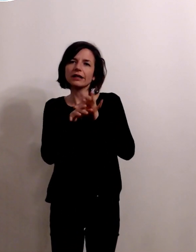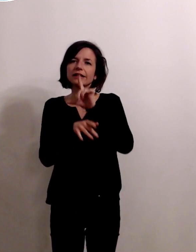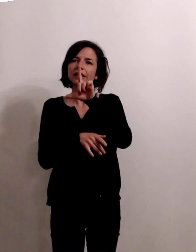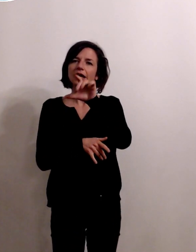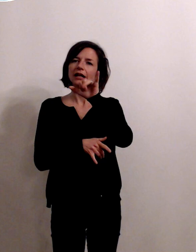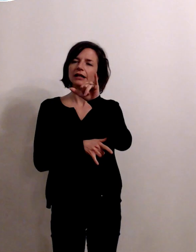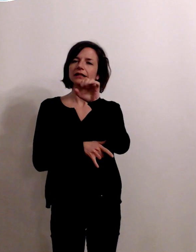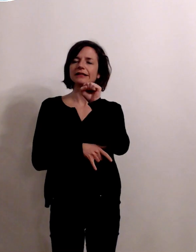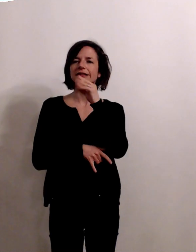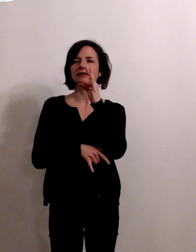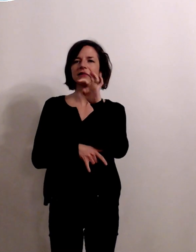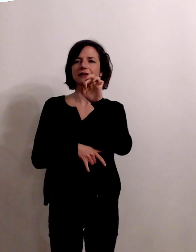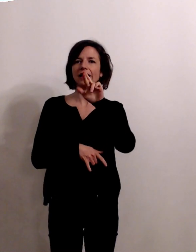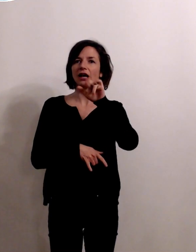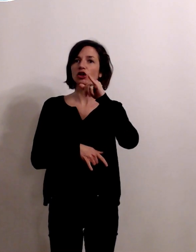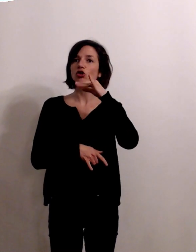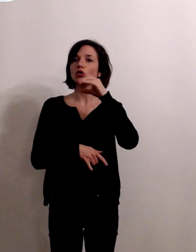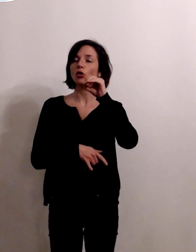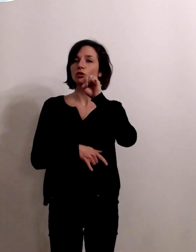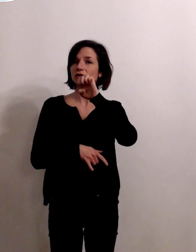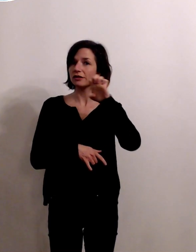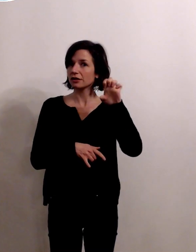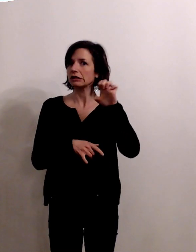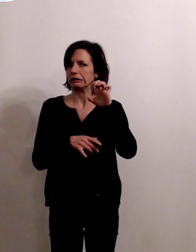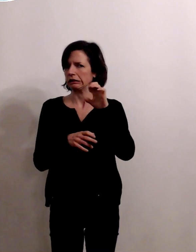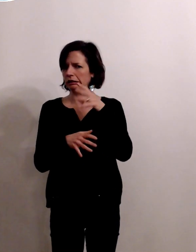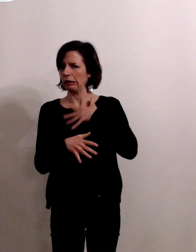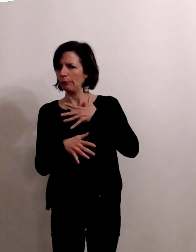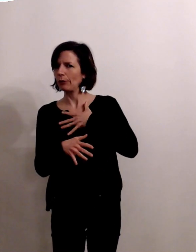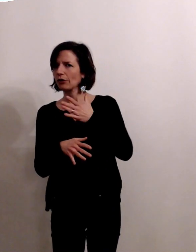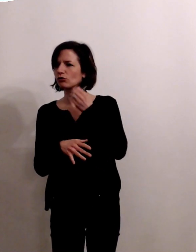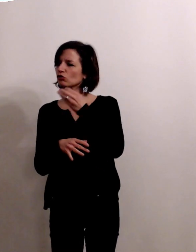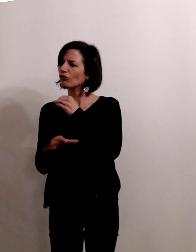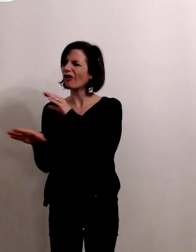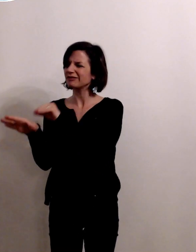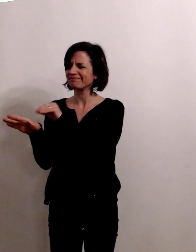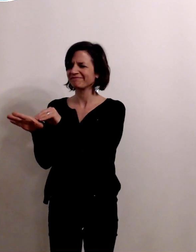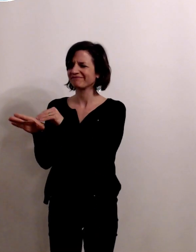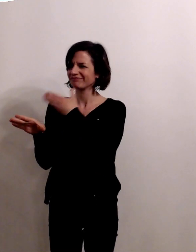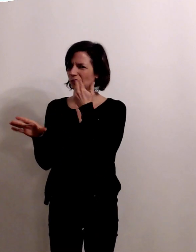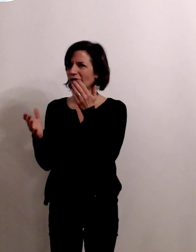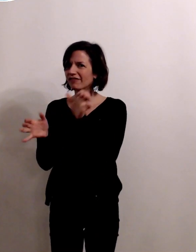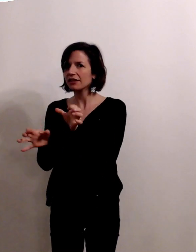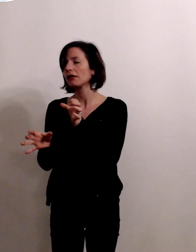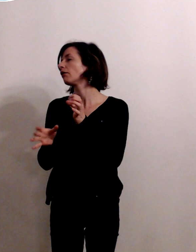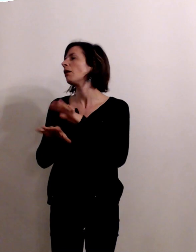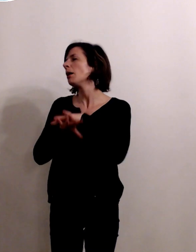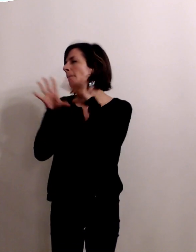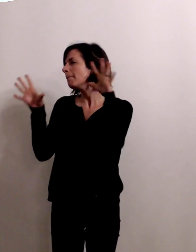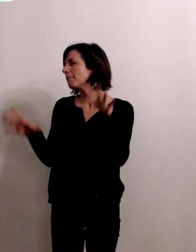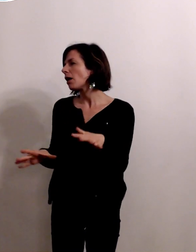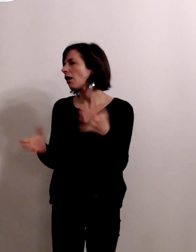on est extrêmement ce sont des conseils que l'on donne aux femmes enceintes il existe énormément d'informations